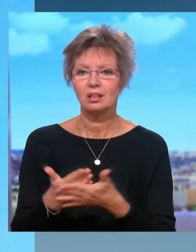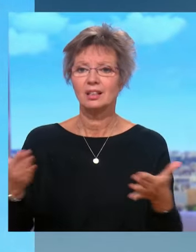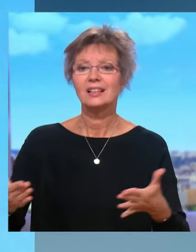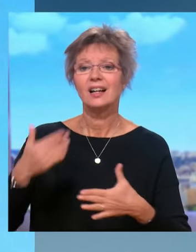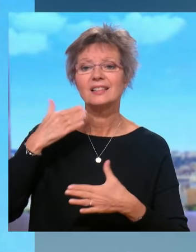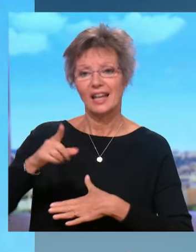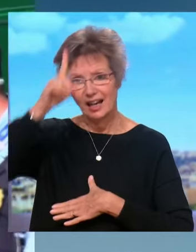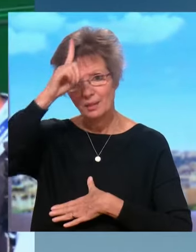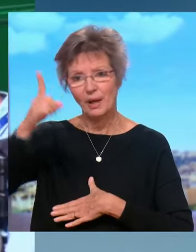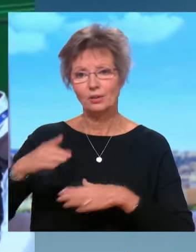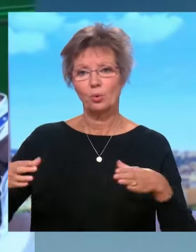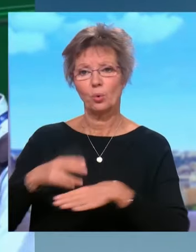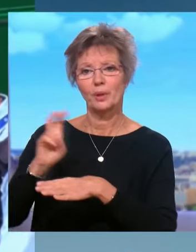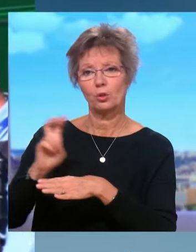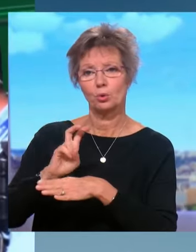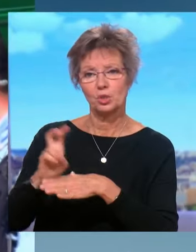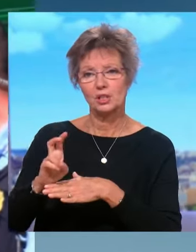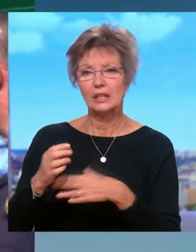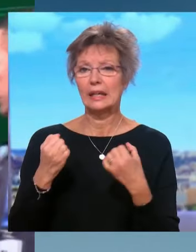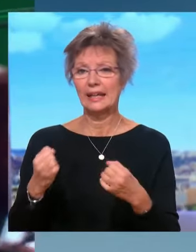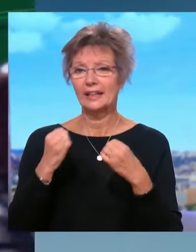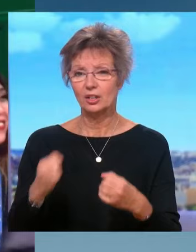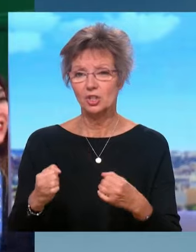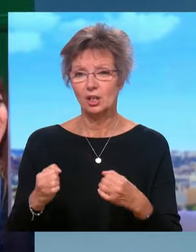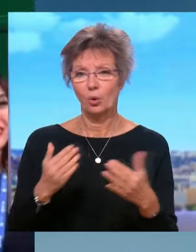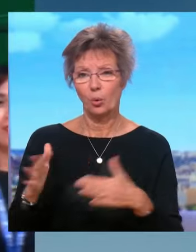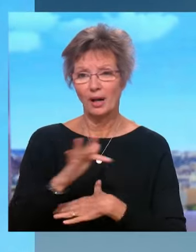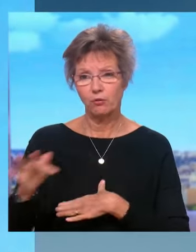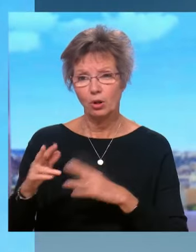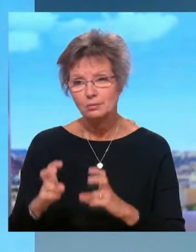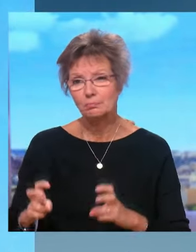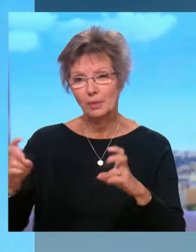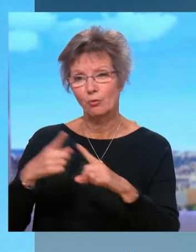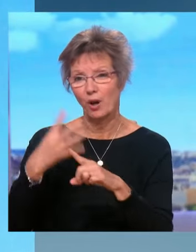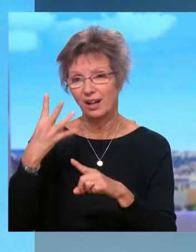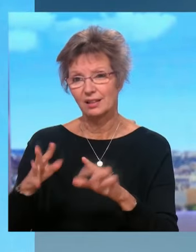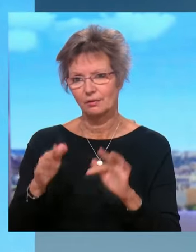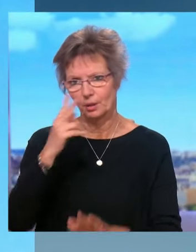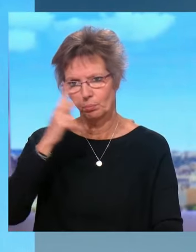ils ont un mix énergétique qui est quatre fois plus polluant que le nôtre. Quatre fois plus polluant que le nôtre. Donc,